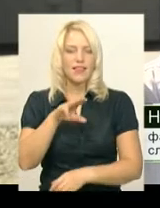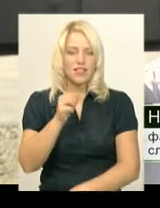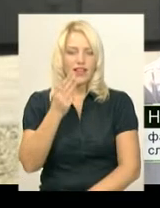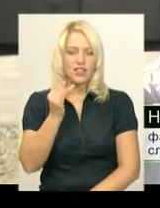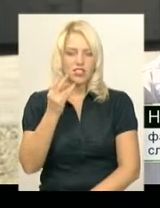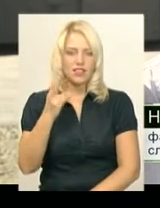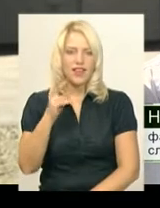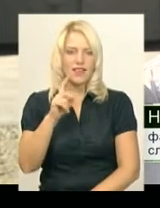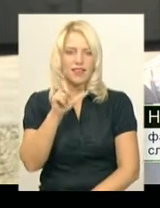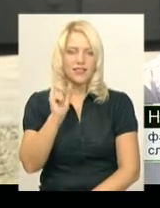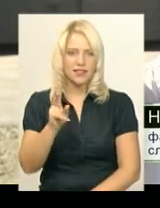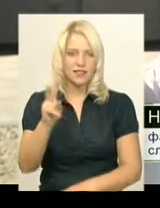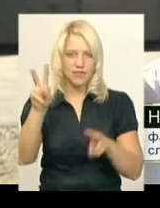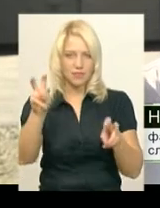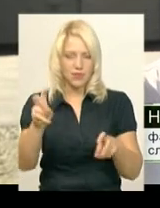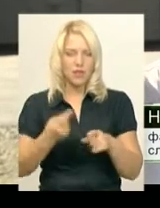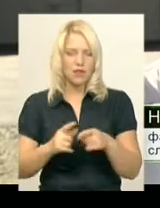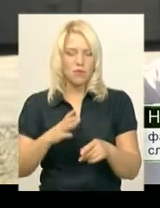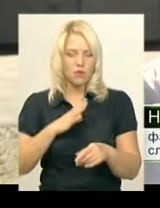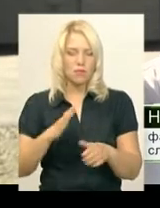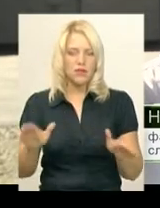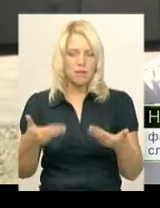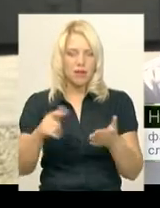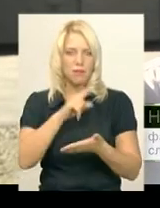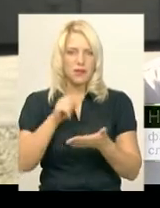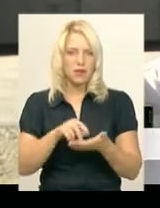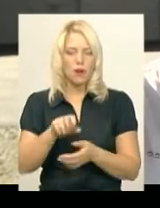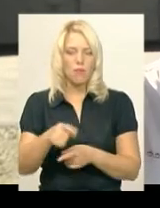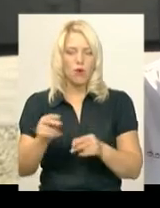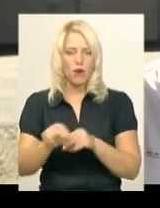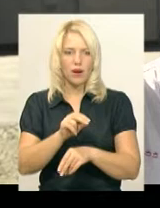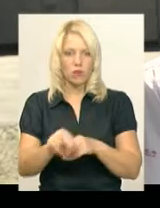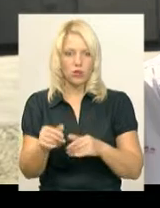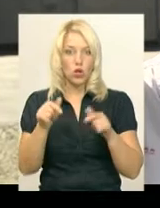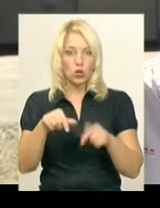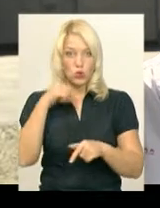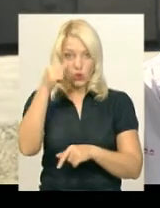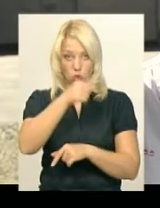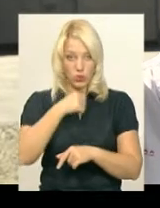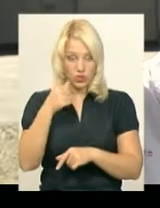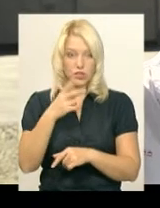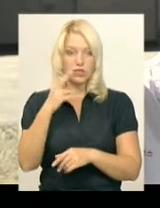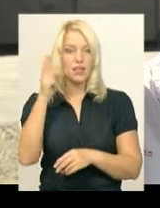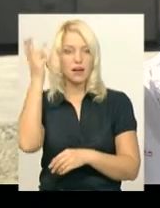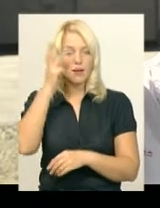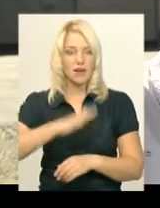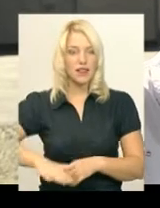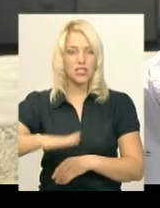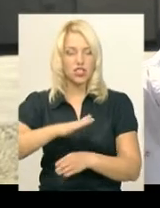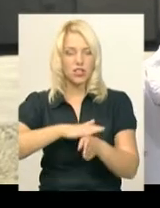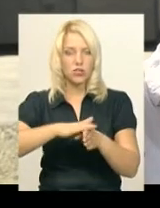які знаємо у народі. Неодноразово піднімалося питання про її ремонт. Цьогоріч на Хмельниччині